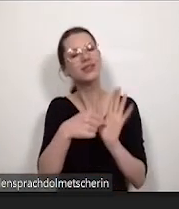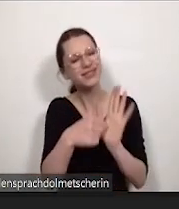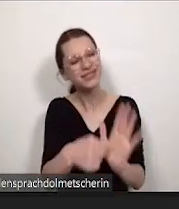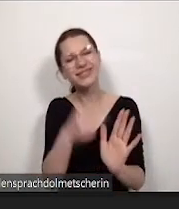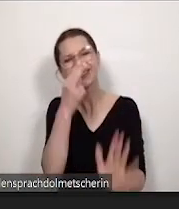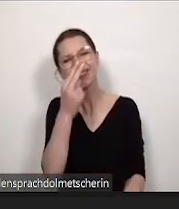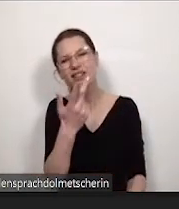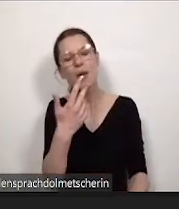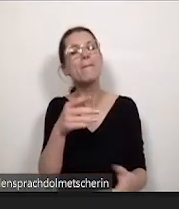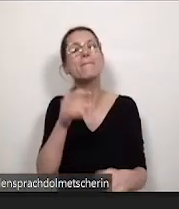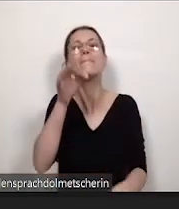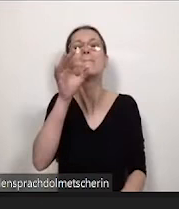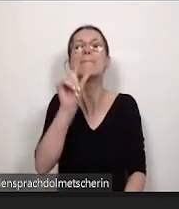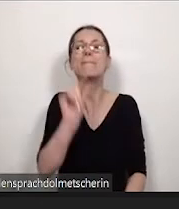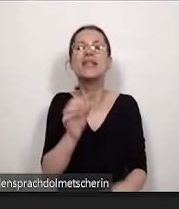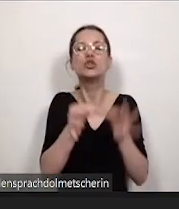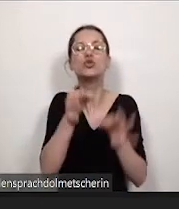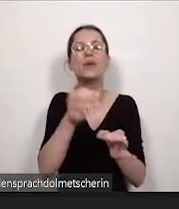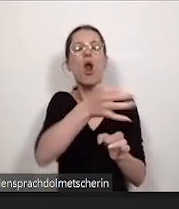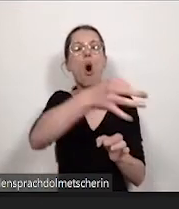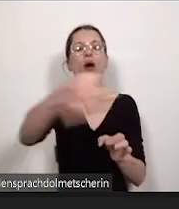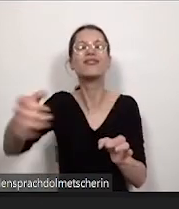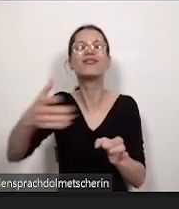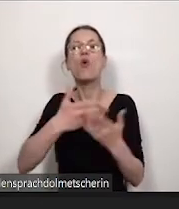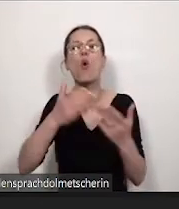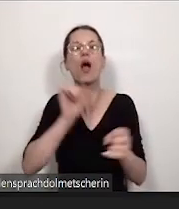Minispielorten man jetzt weitergeht.